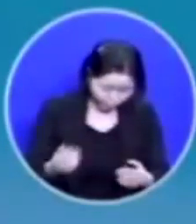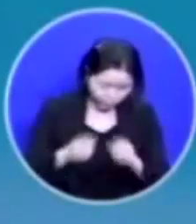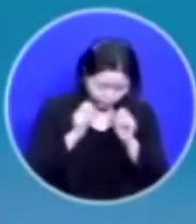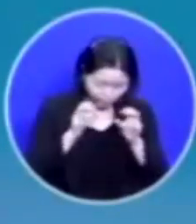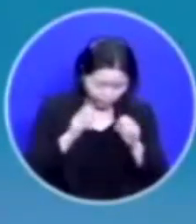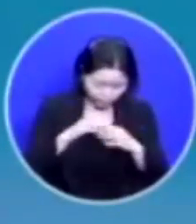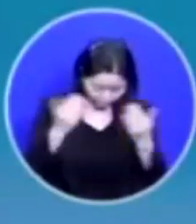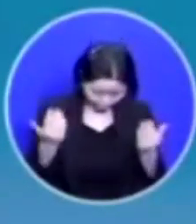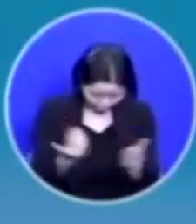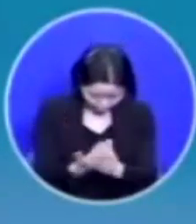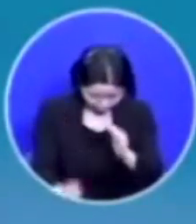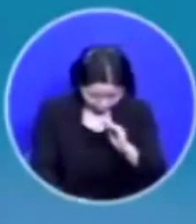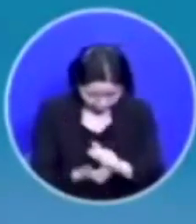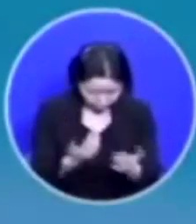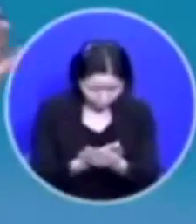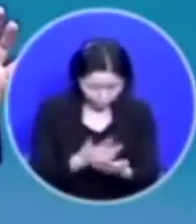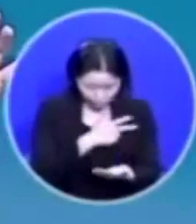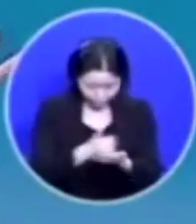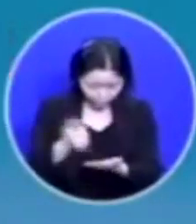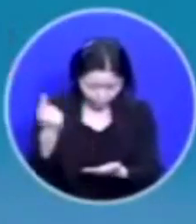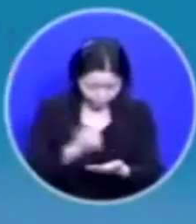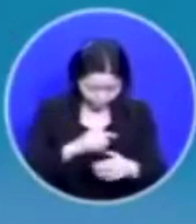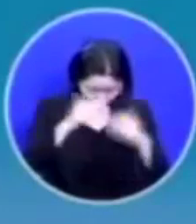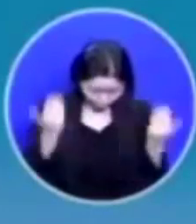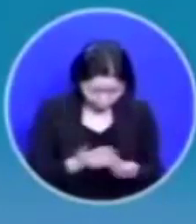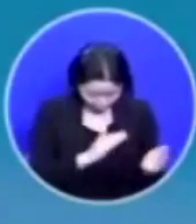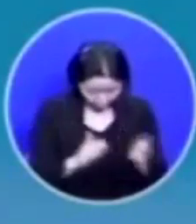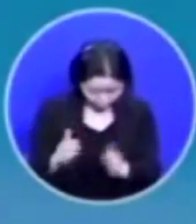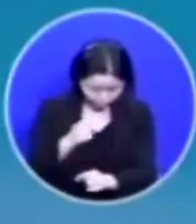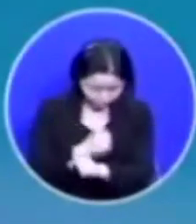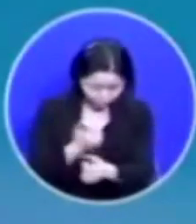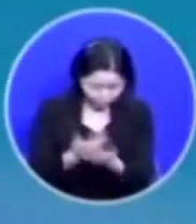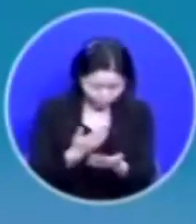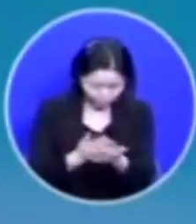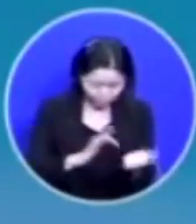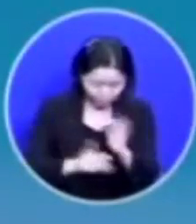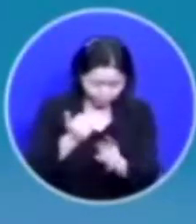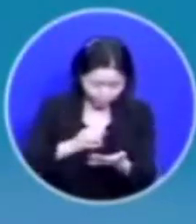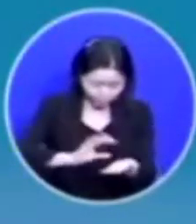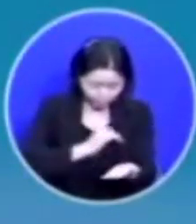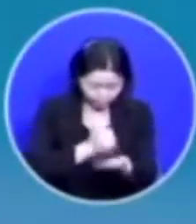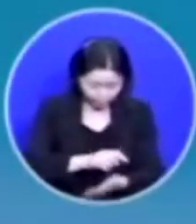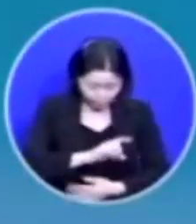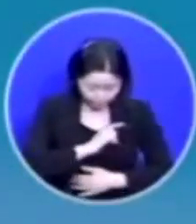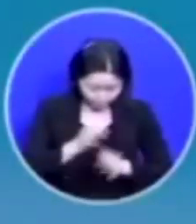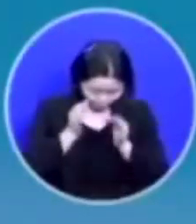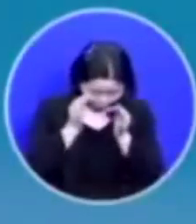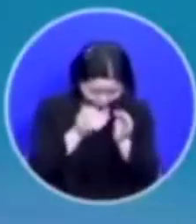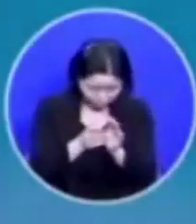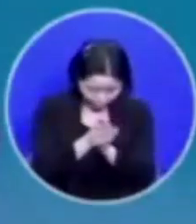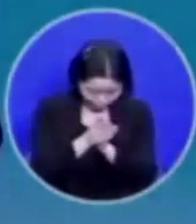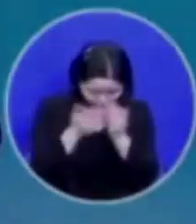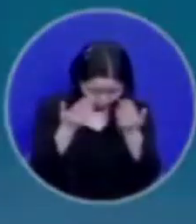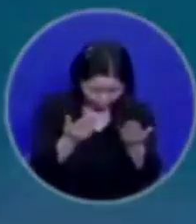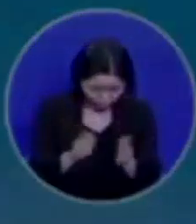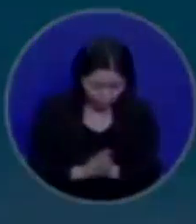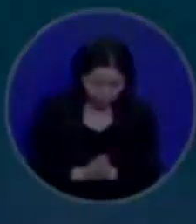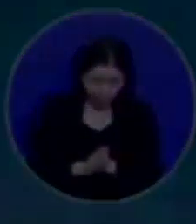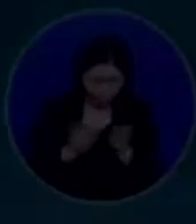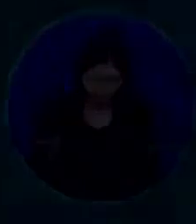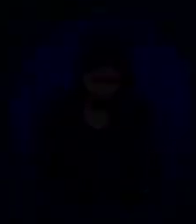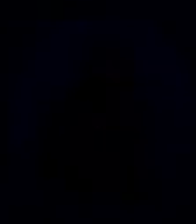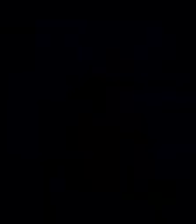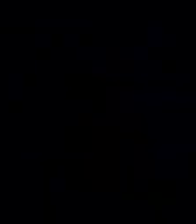하시고 주의 오심을 우리가 다 준비하게 하소서 예수 그리스도 이름으로 간절히 기도한 나이다 아멘 아멘